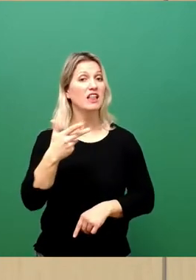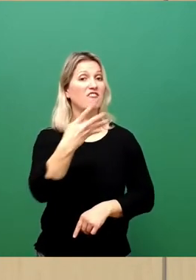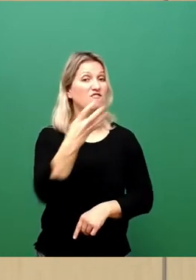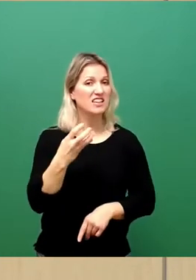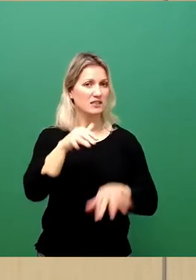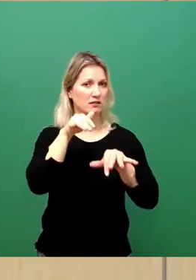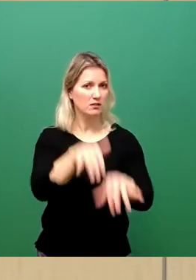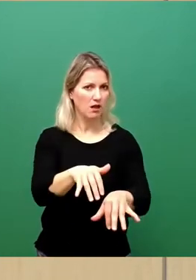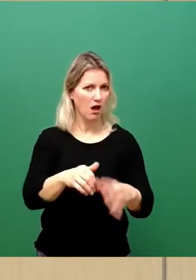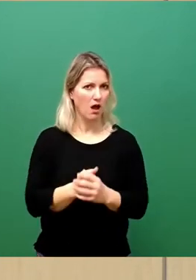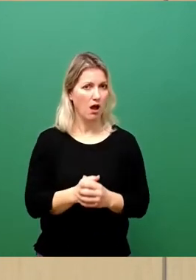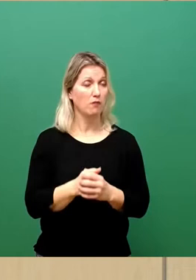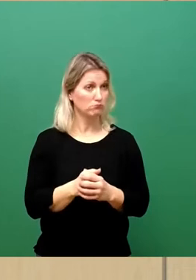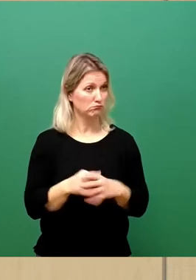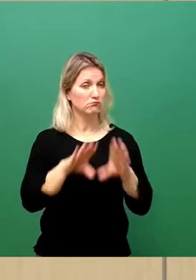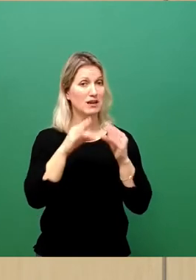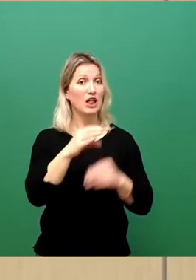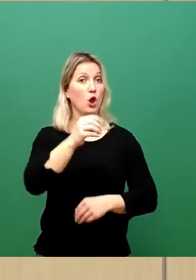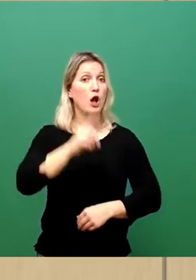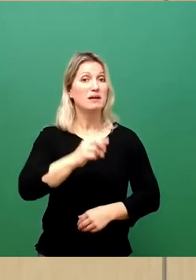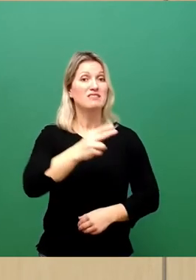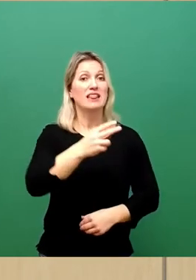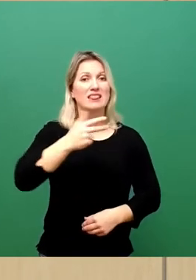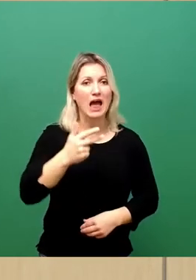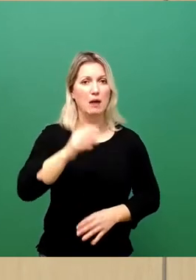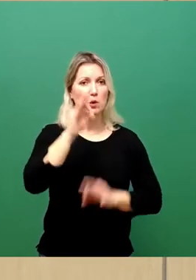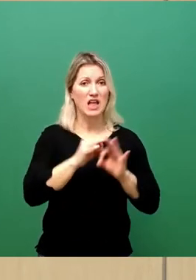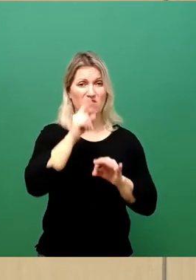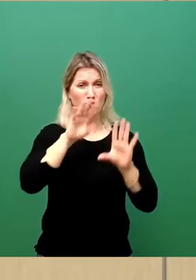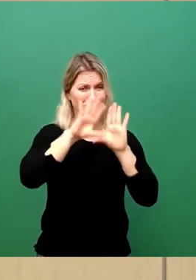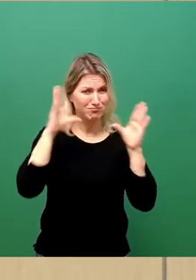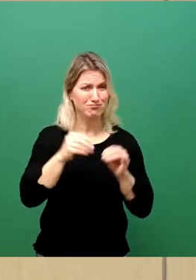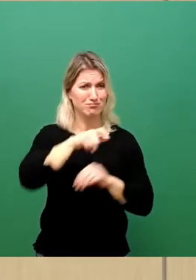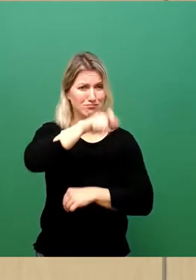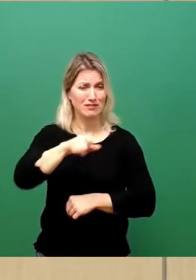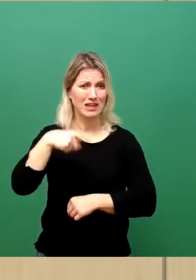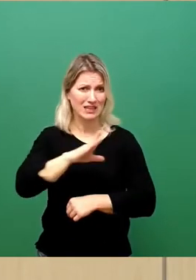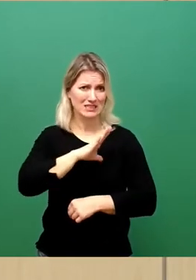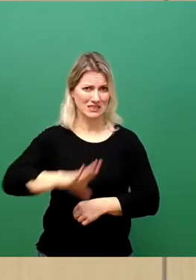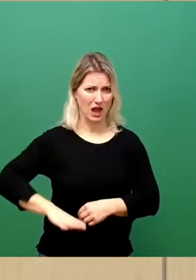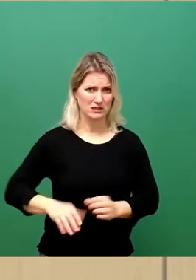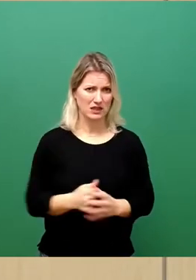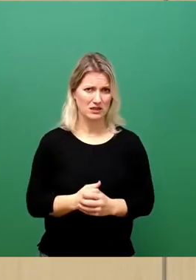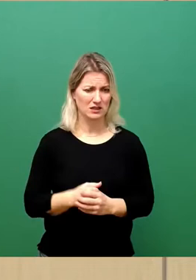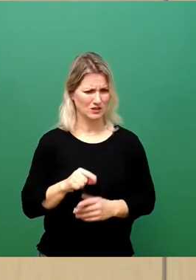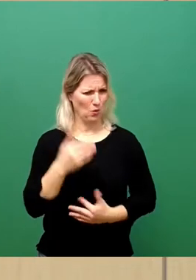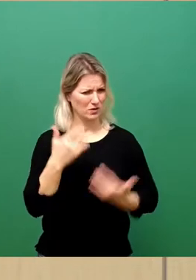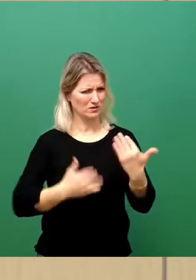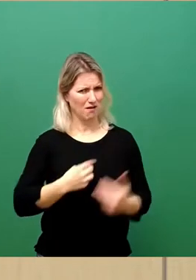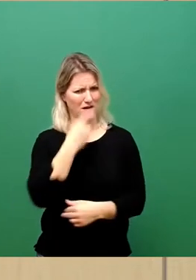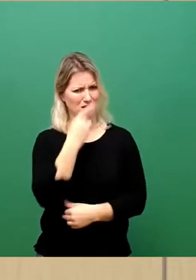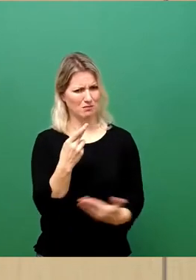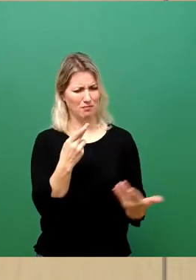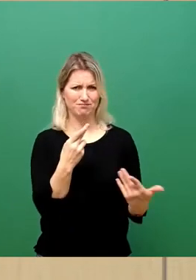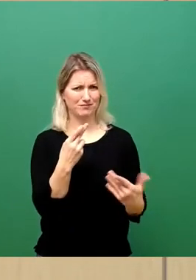was circa 0,23 Prozent der Gesamtbevölkerung im Freistaat entspricht. Diese Zahlen zeigen, dass trotz weltweit